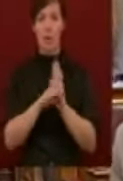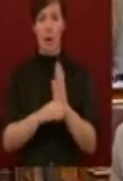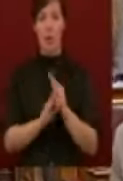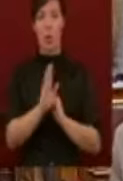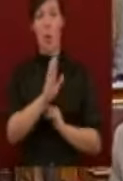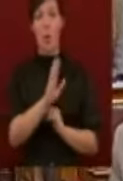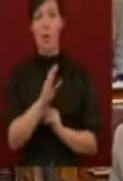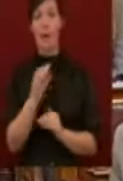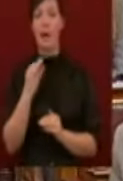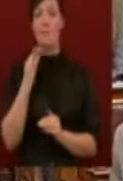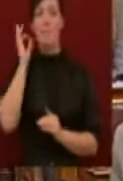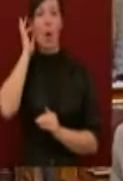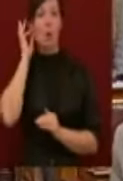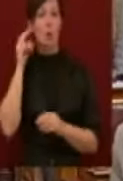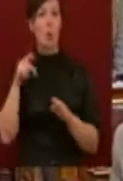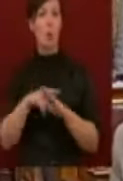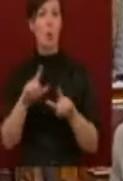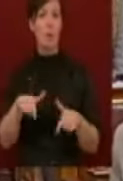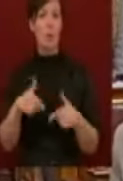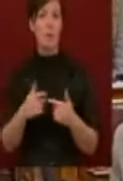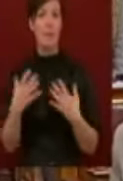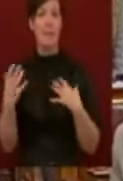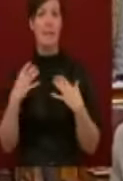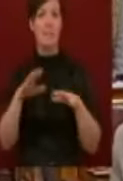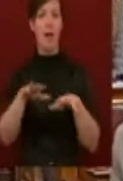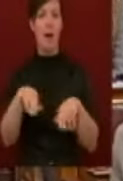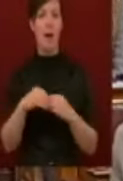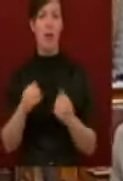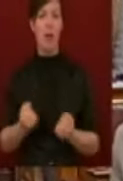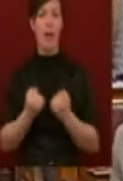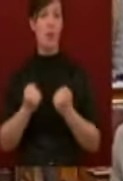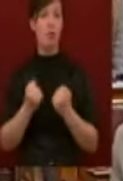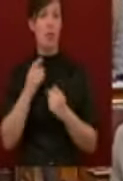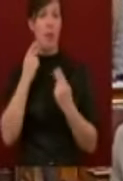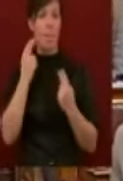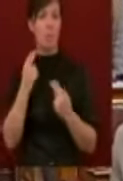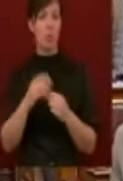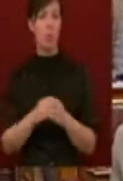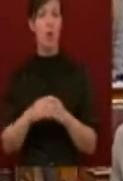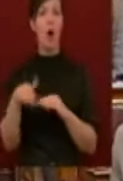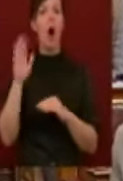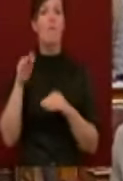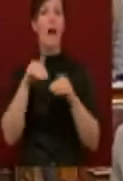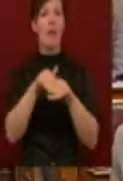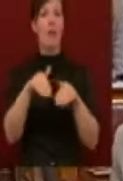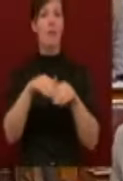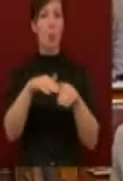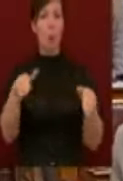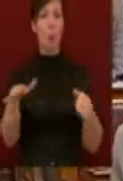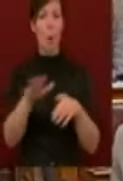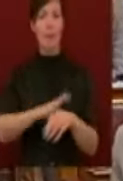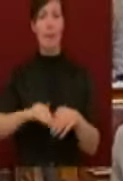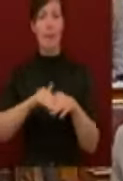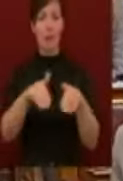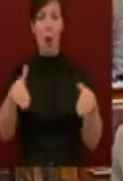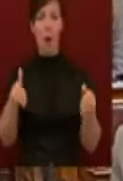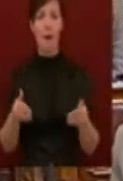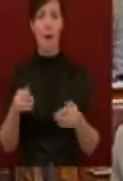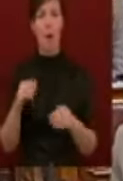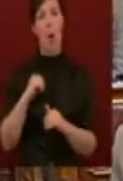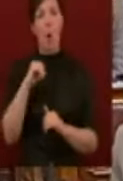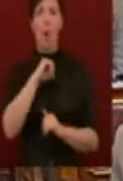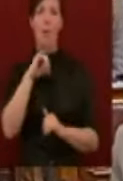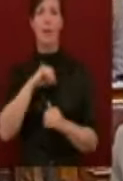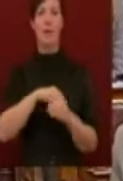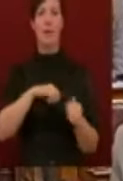közéleti szerepvállalásának erősítése, a választókerületi határok önkényes átszabásával pedig megkívánják akadályozni a